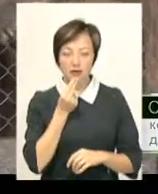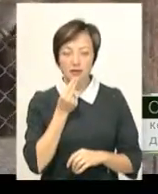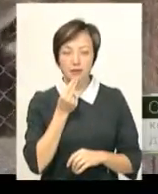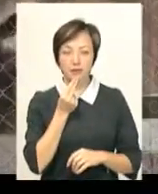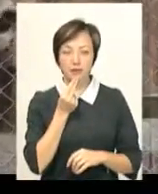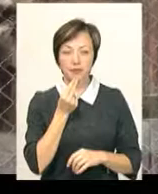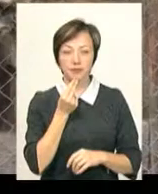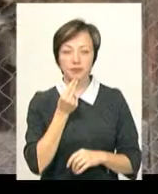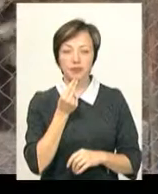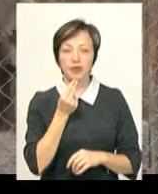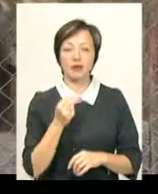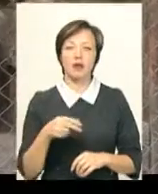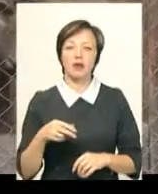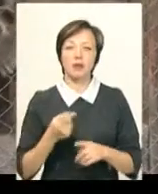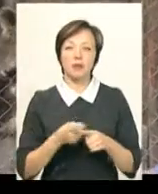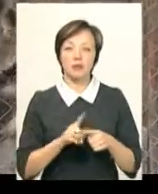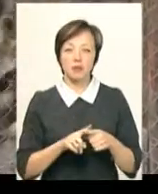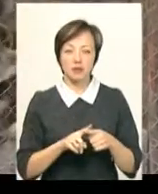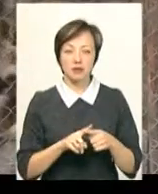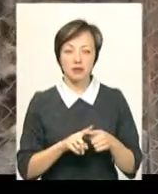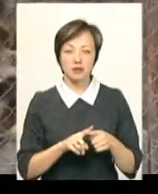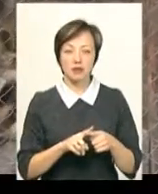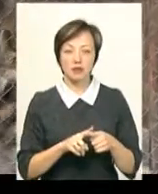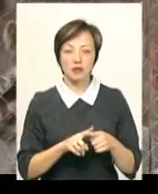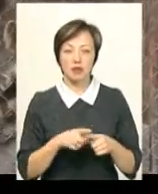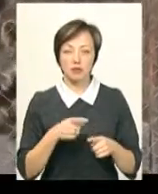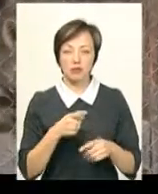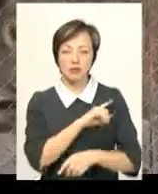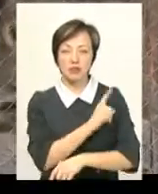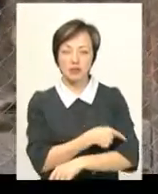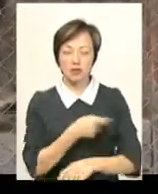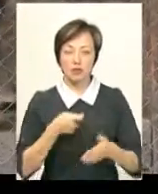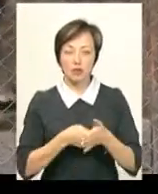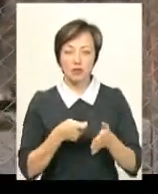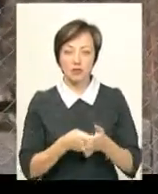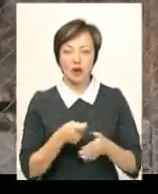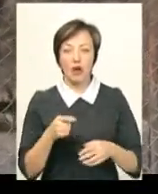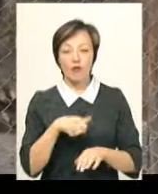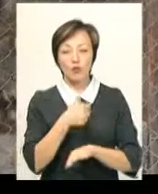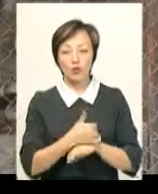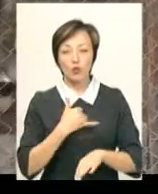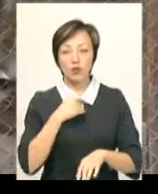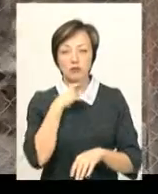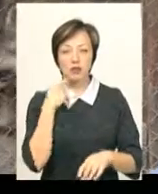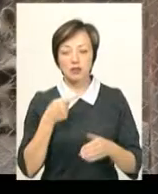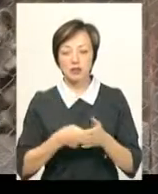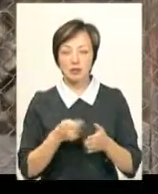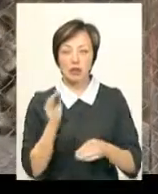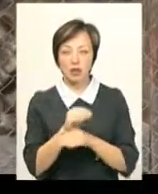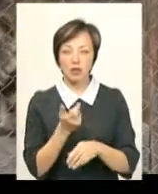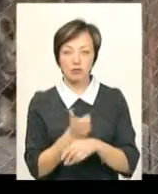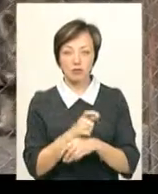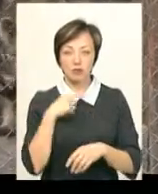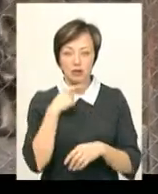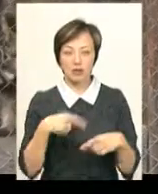Відповідно, так як зима і морози, всіх всіх зима всіх перевели на підсилену годівлю. Основно в нас знаходяться м'ясоїдні тварини, тобто більше м'яса додали в